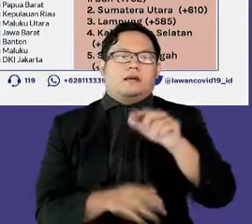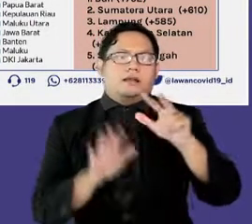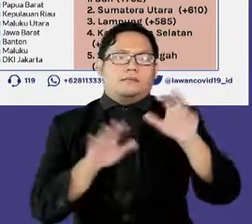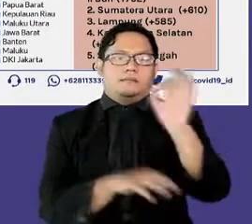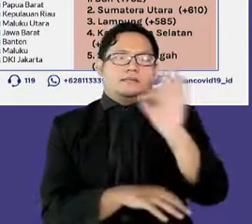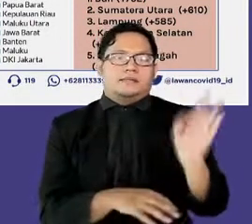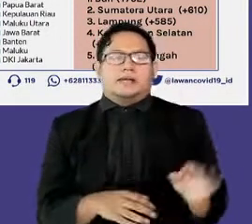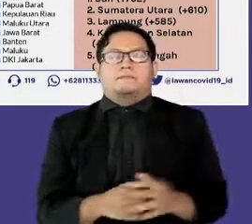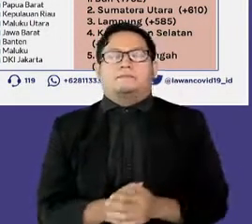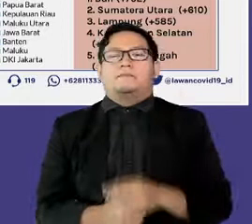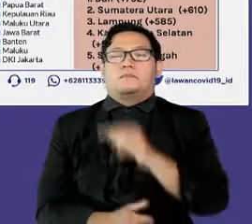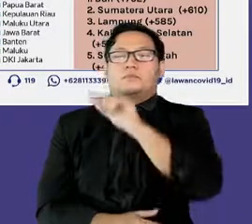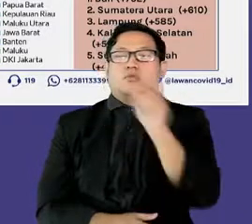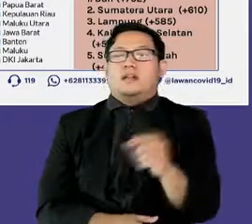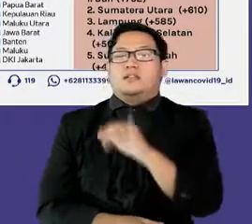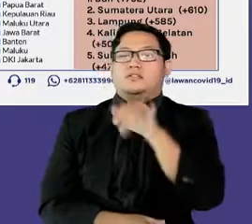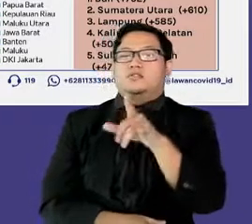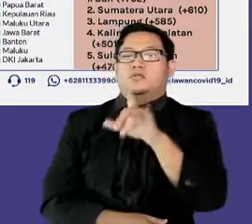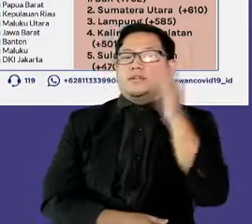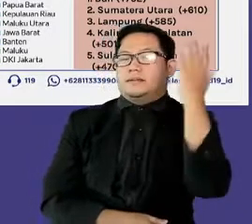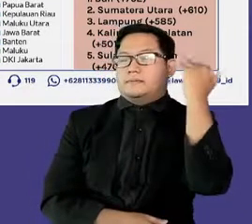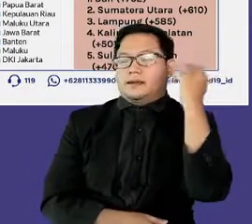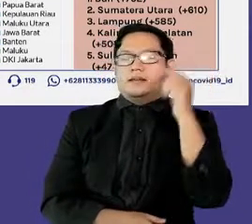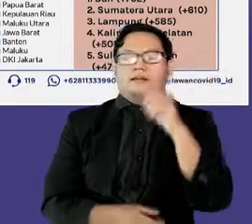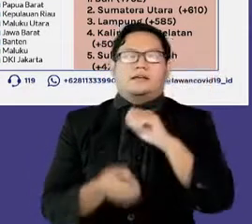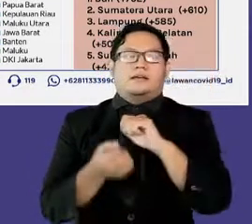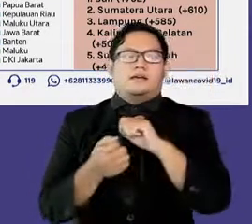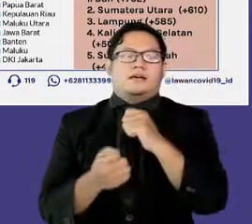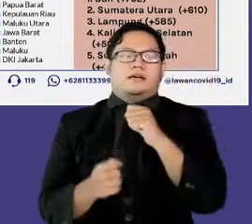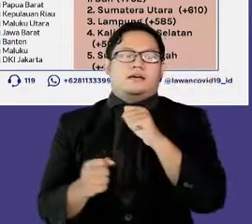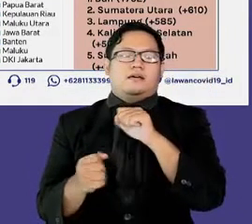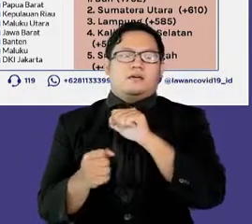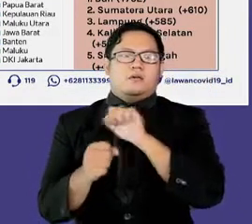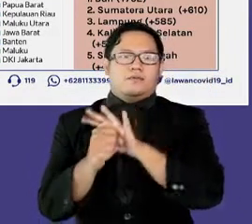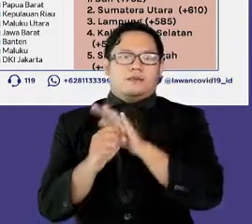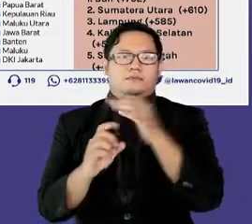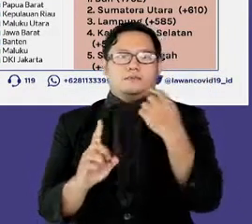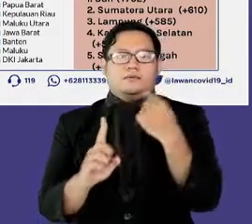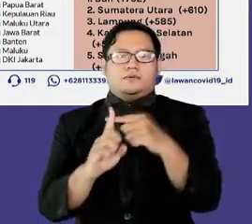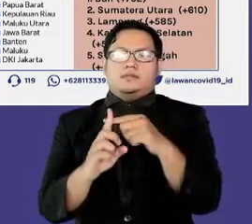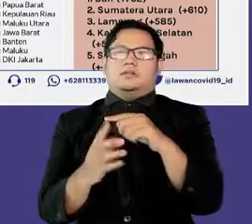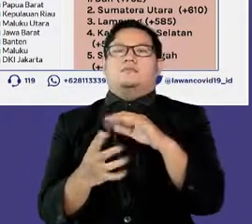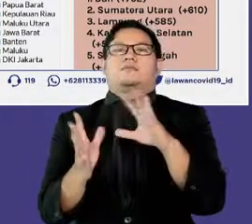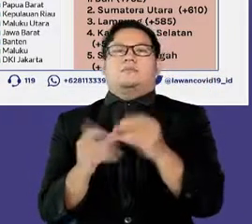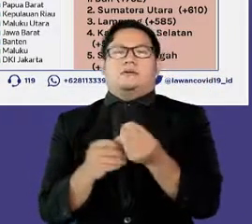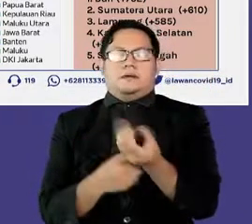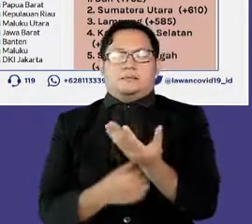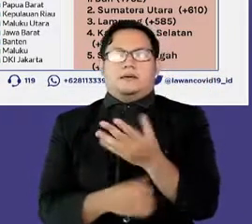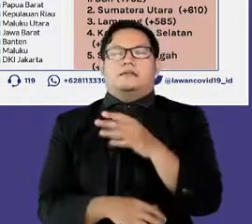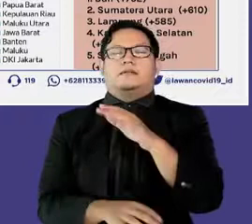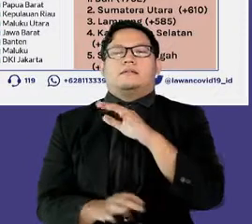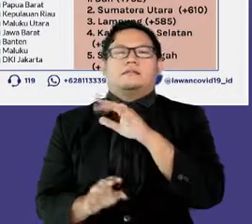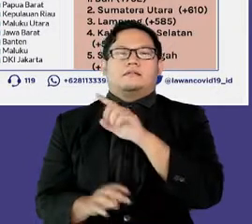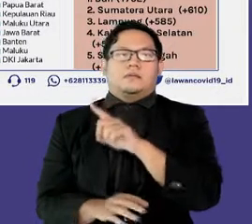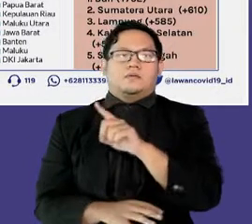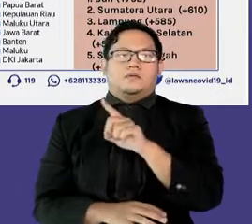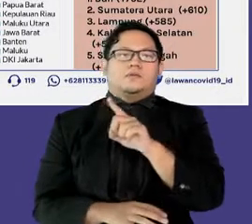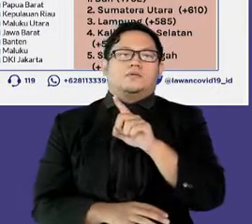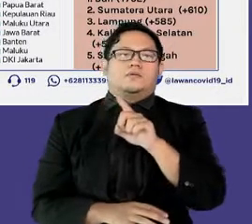Sedangkan pada bulan Juli, kasus aktif kita mencapai lebih dari 500.000 atau 16 persen.